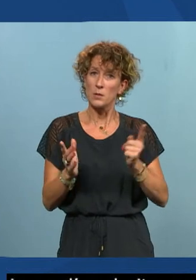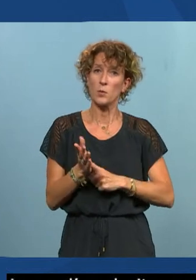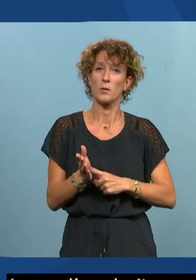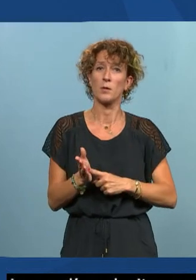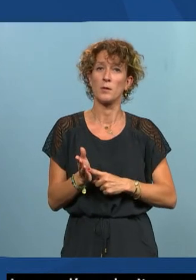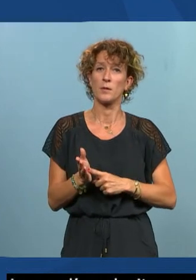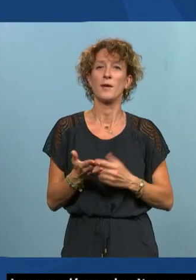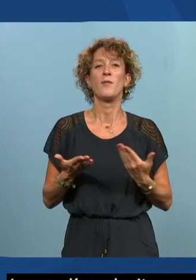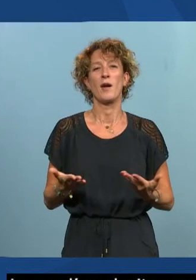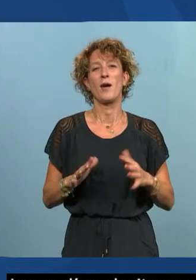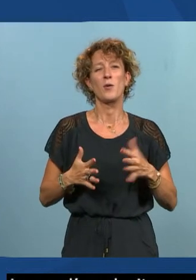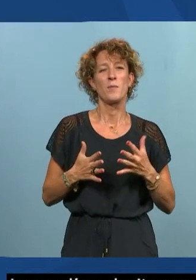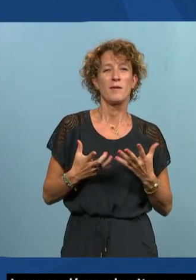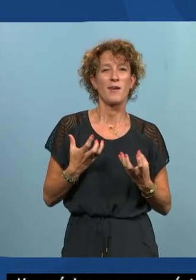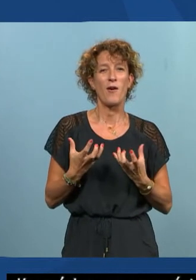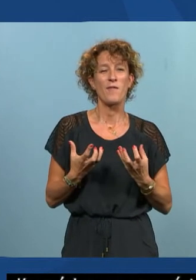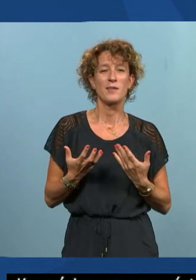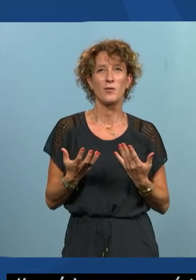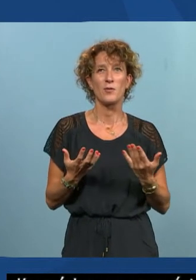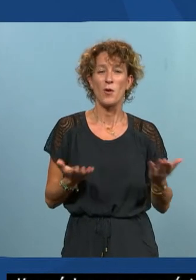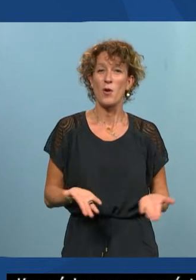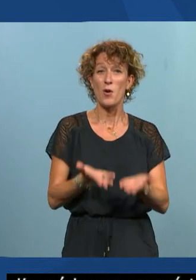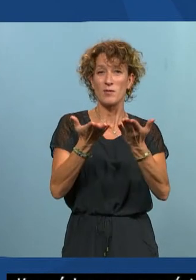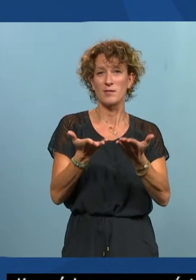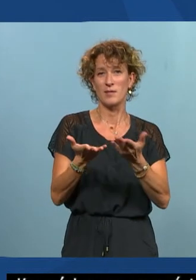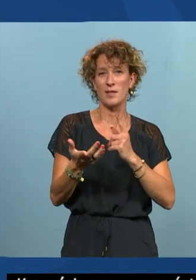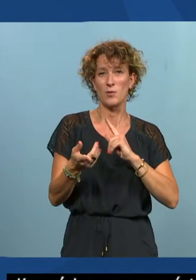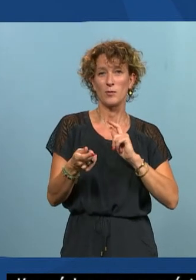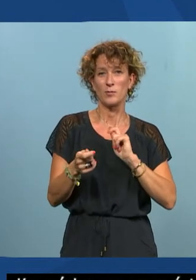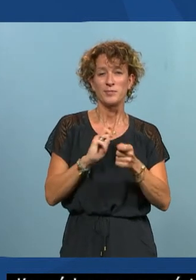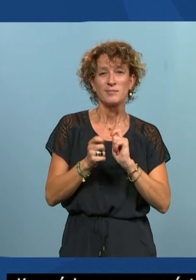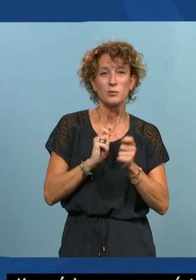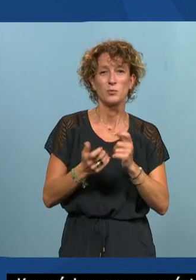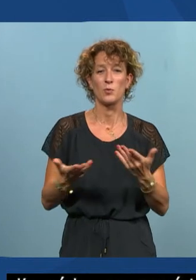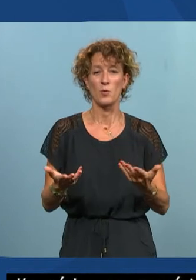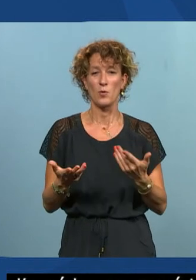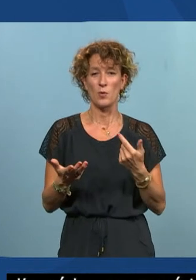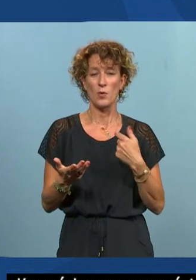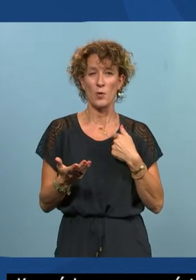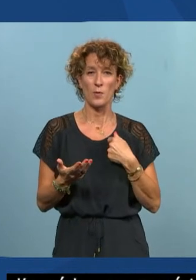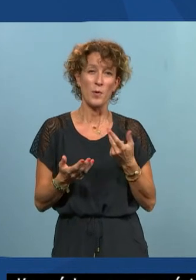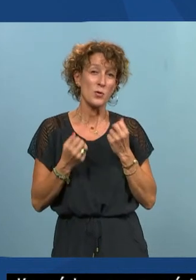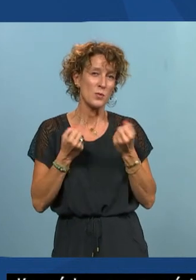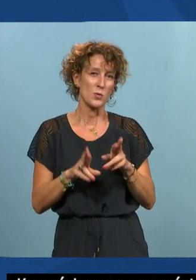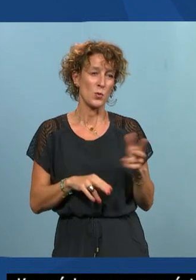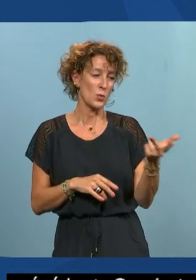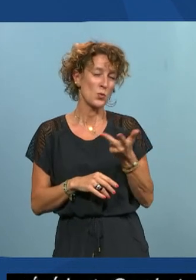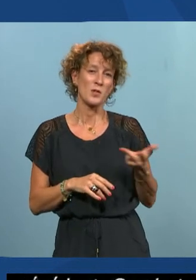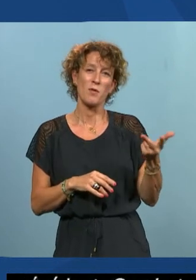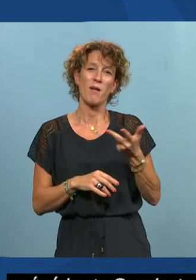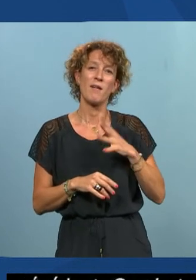je lancerai un petit peu les choses mais là du coup je vais un petit peu me taire parce que je suis sûr que vous trois vous avez beaucoup de choses à